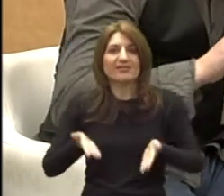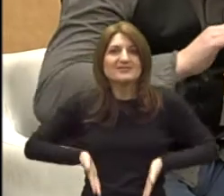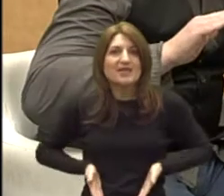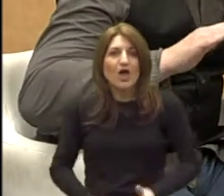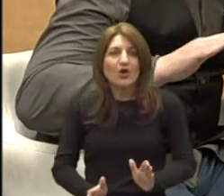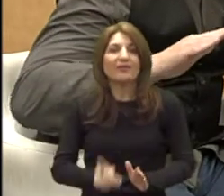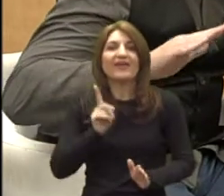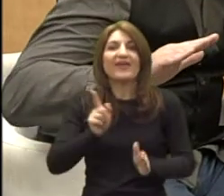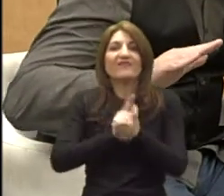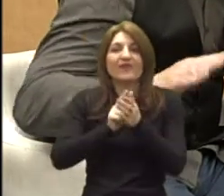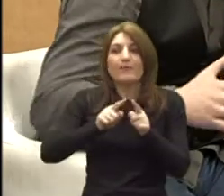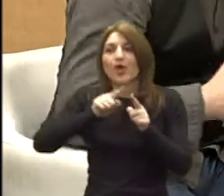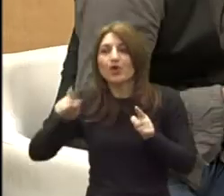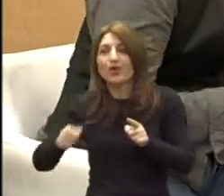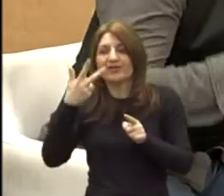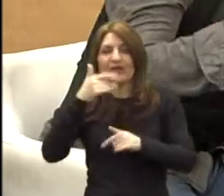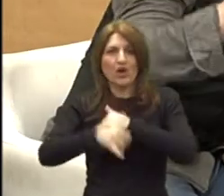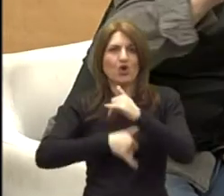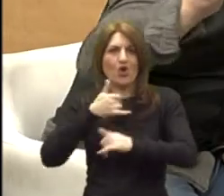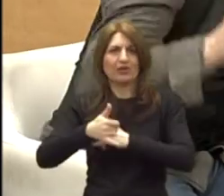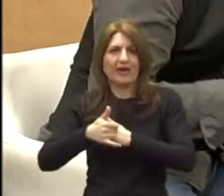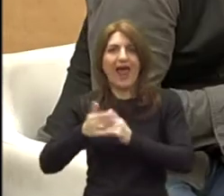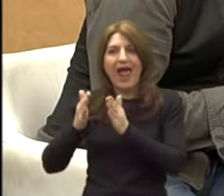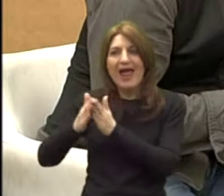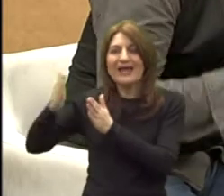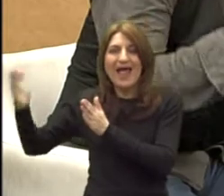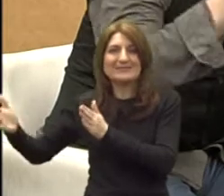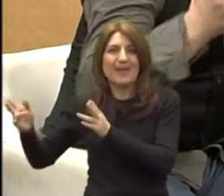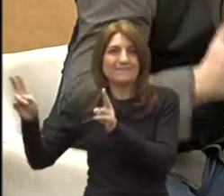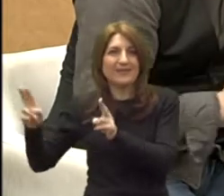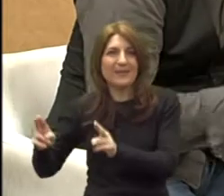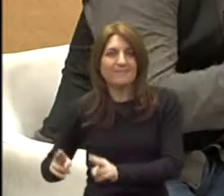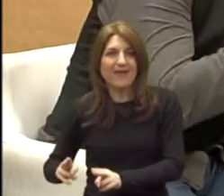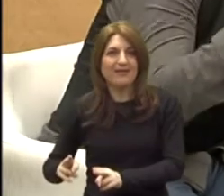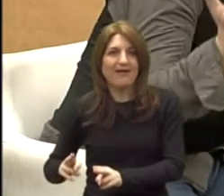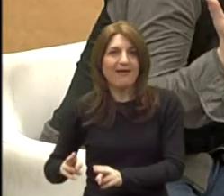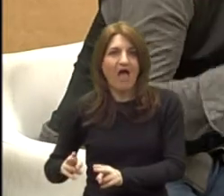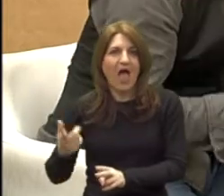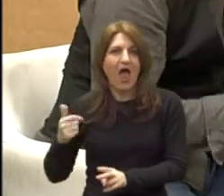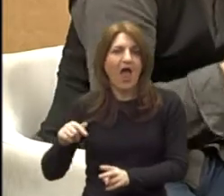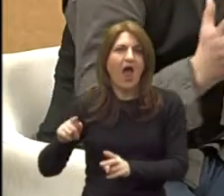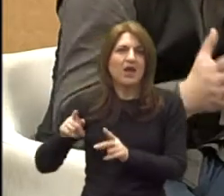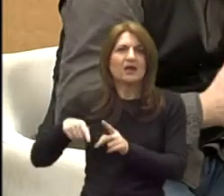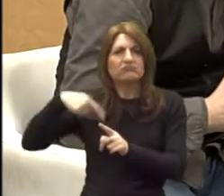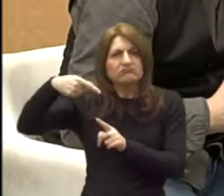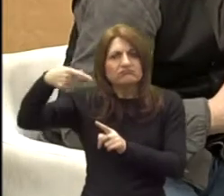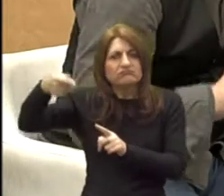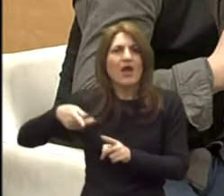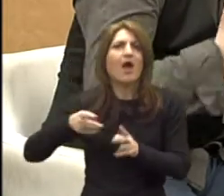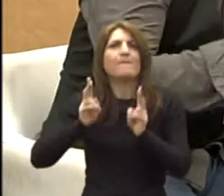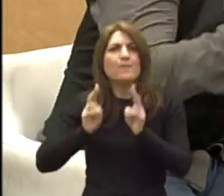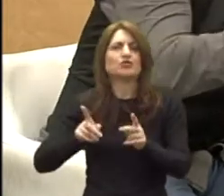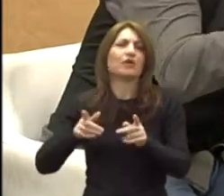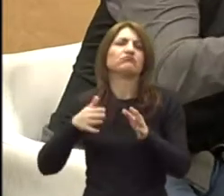Kasnije ona lagano opada, ali je moguća i u kasnije dobi kod starije osoba koje imaju, recimo, nakon izultovi. Može na temlju te plaćnosti